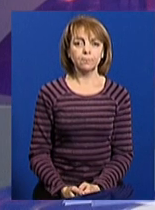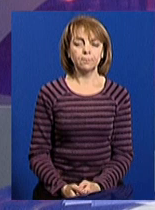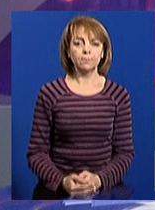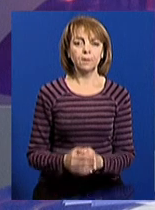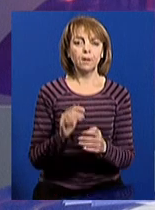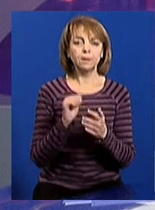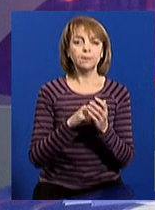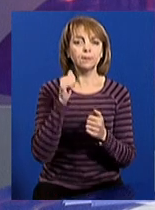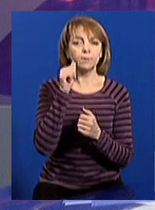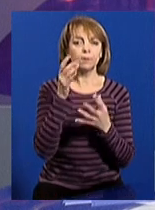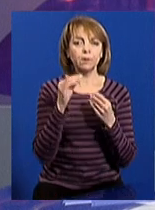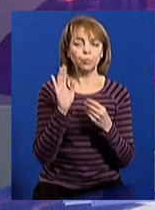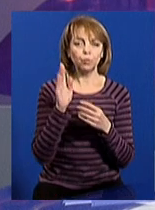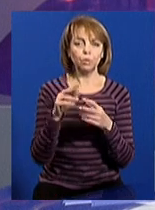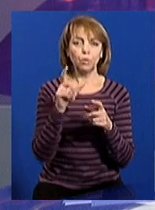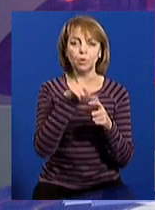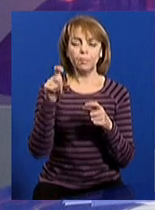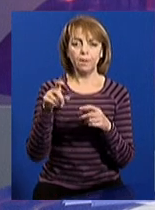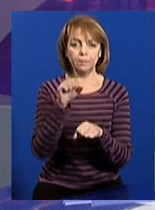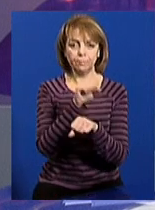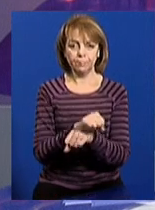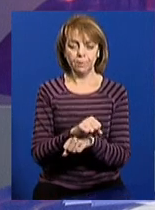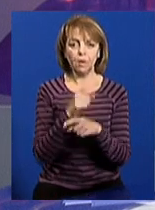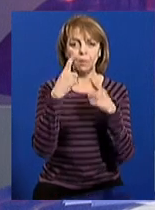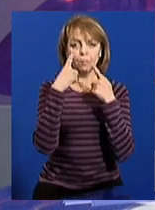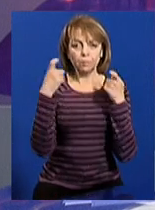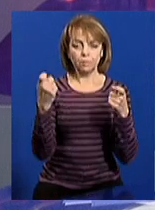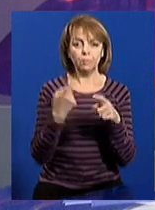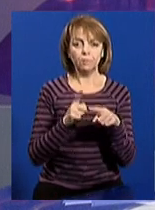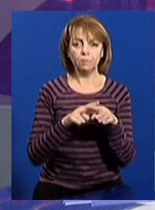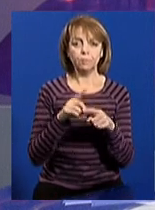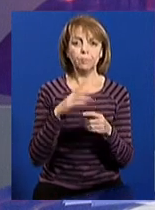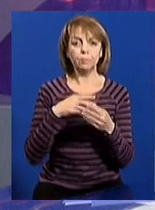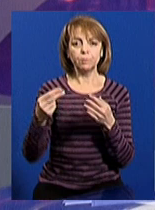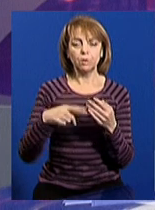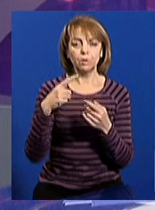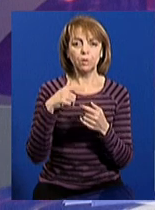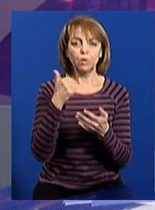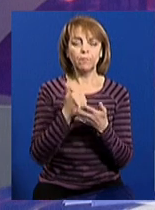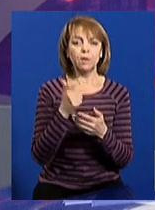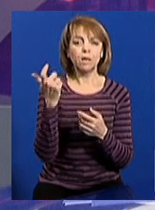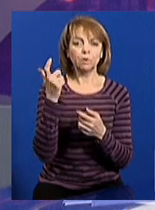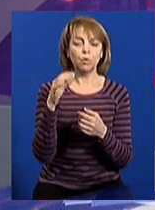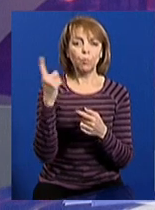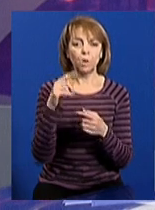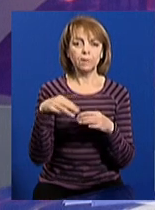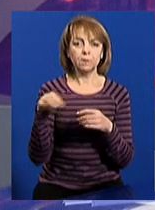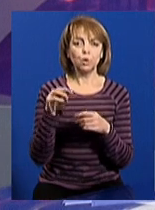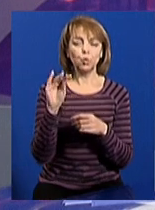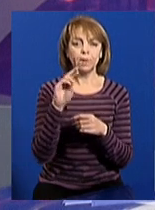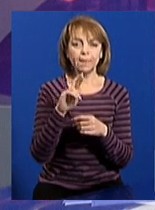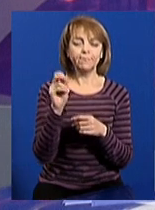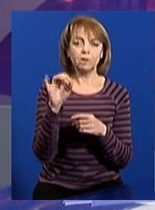Відзавтра в області вимкнуть опалення. Розпорядження про закінчення опалювального сезону сьогодні підписала голова Харківської обладміністрації Юлія